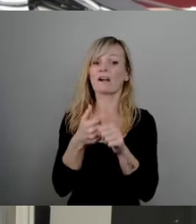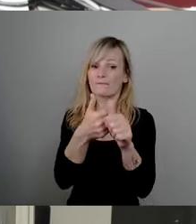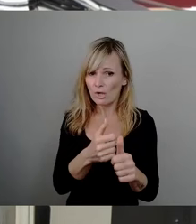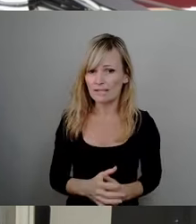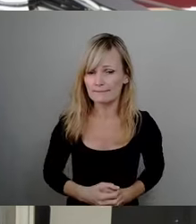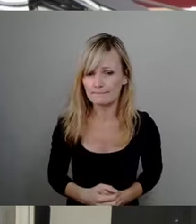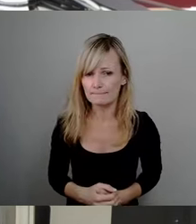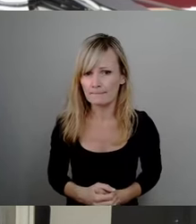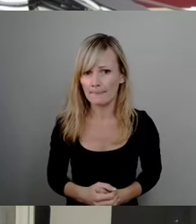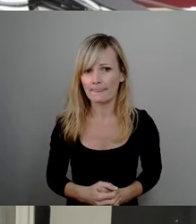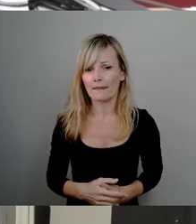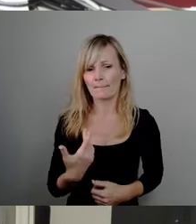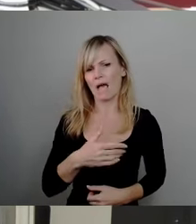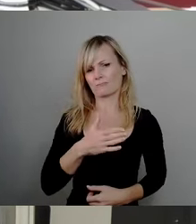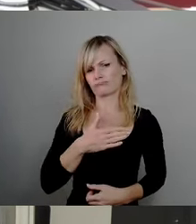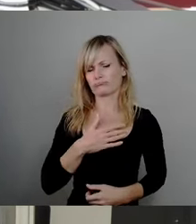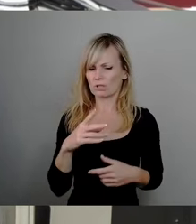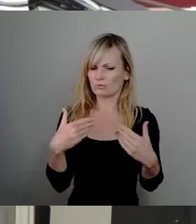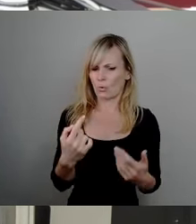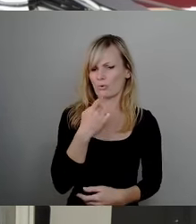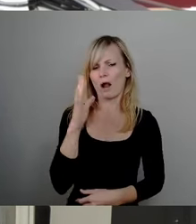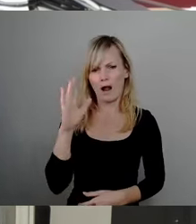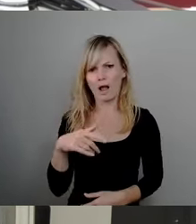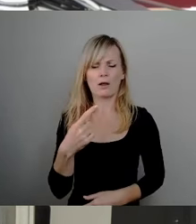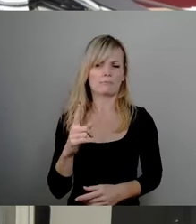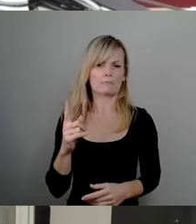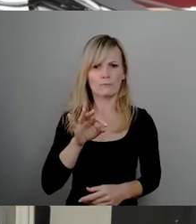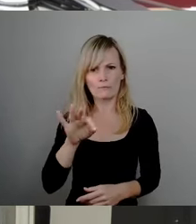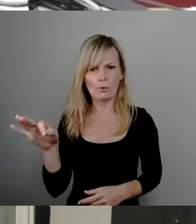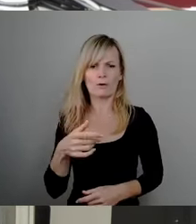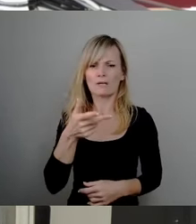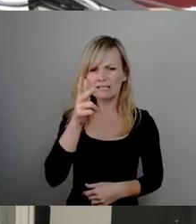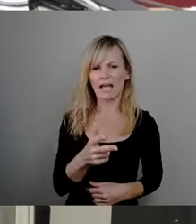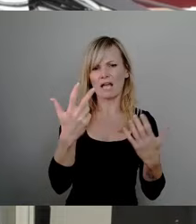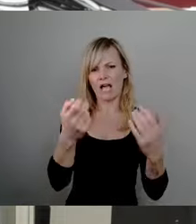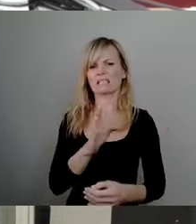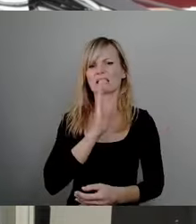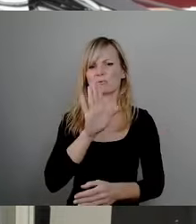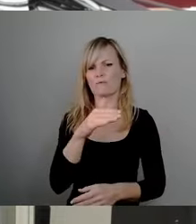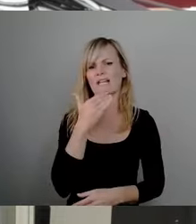ein bisschen großzügig zu sein und sagen, komm, lass uns 380, es reicht. Vielen Dank.